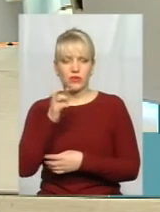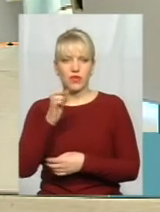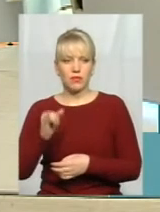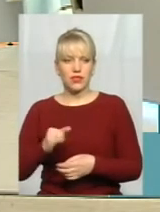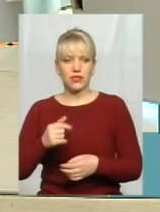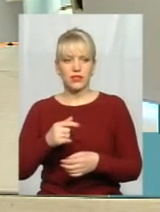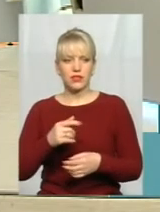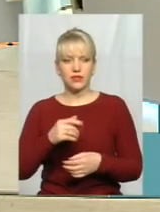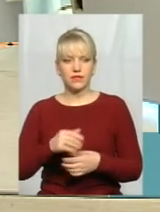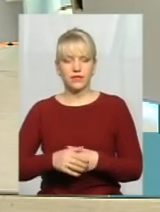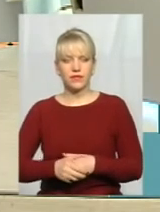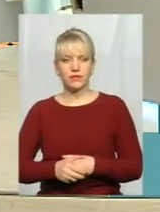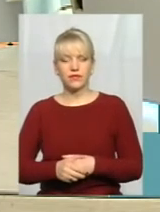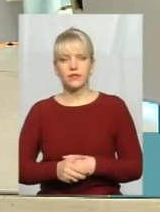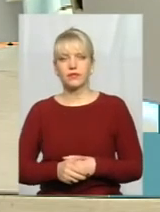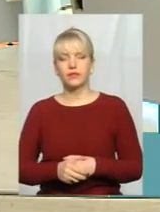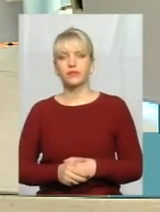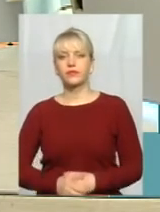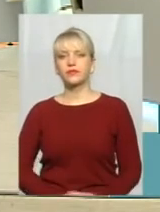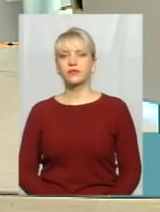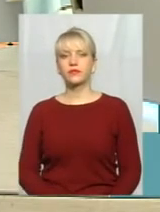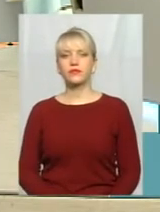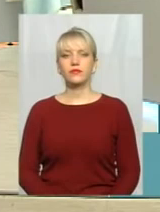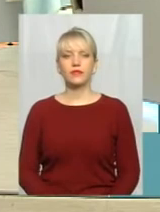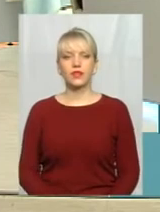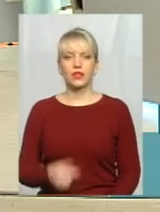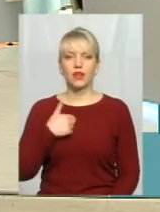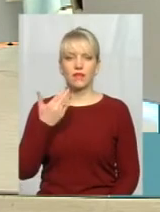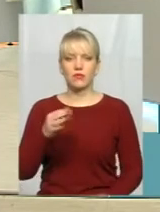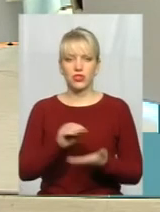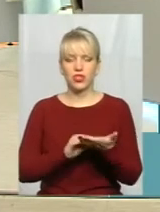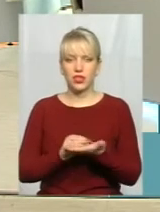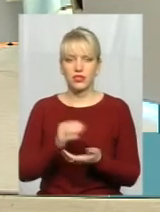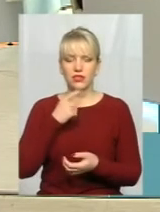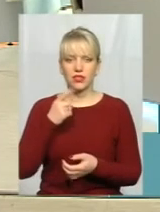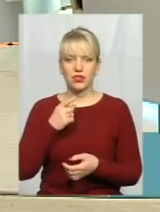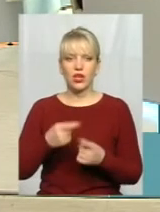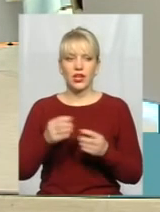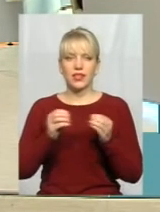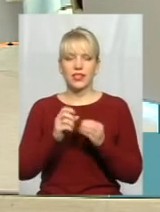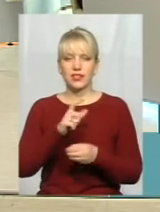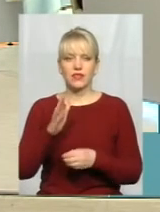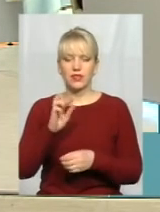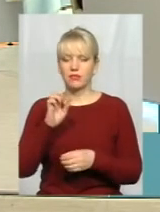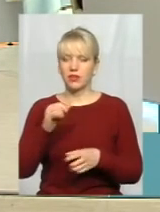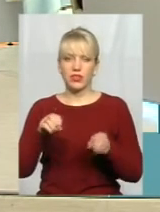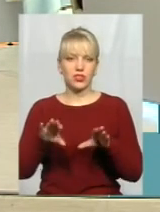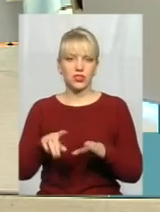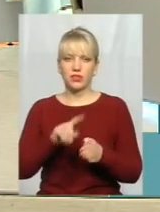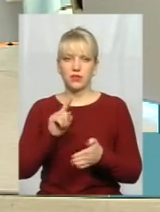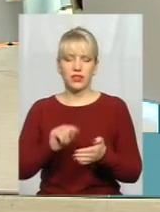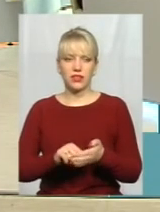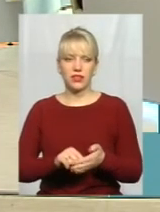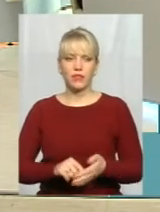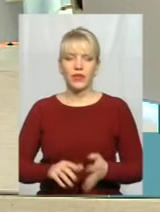принципова позиція. І я вам ще раз скажу, 10 хвилин, і знялося питання. До речі,